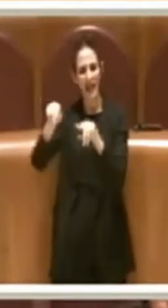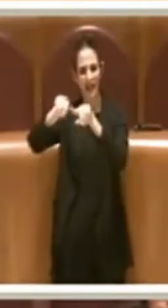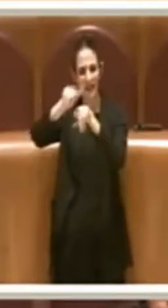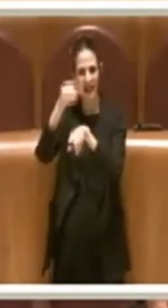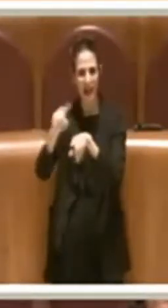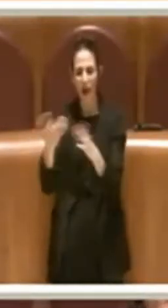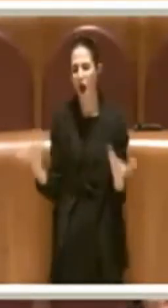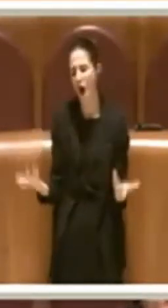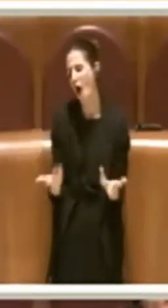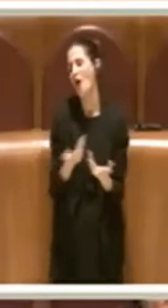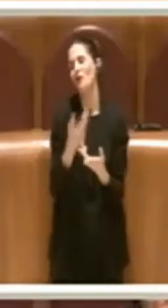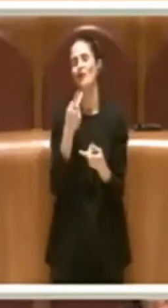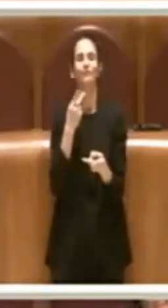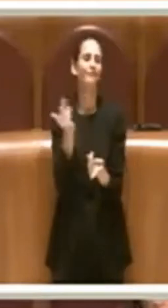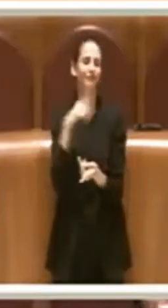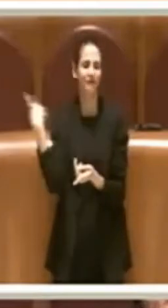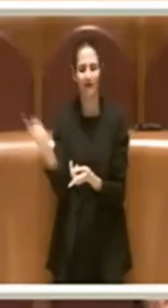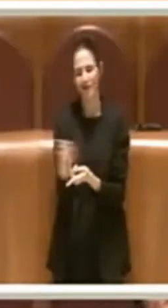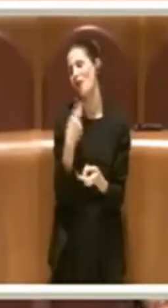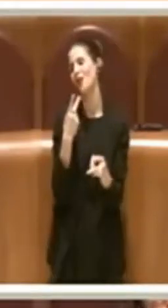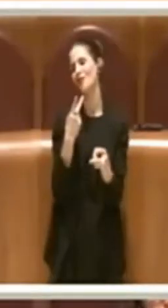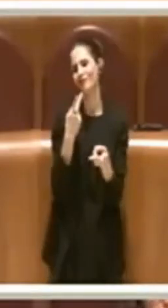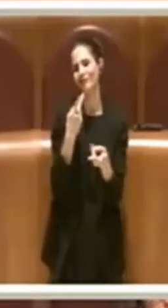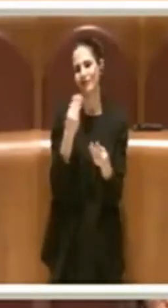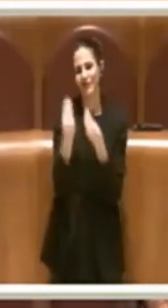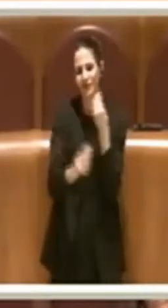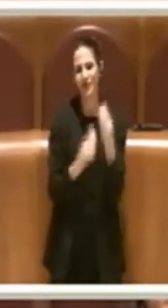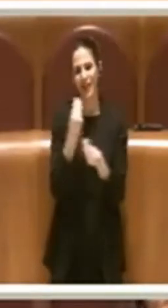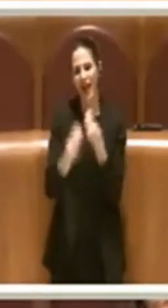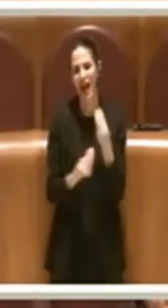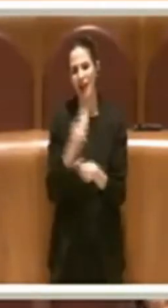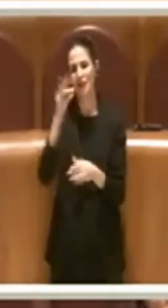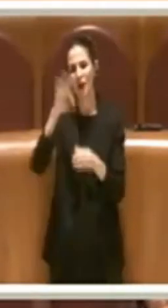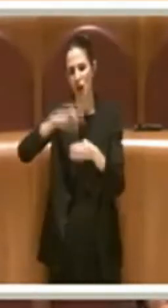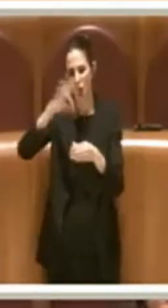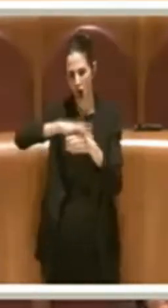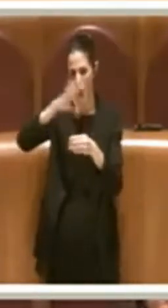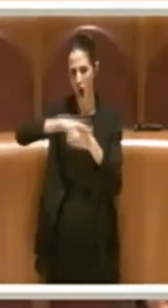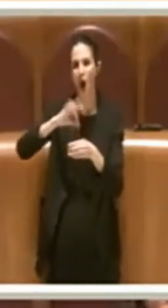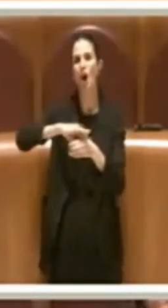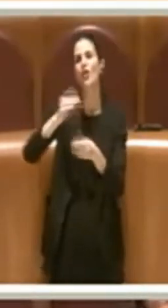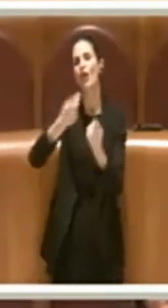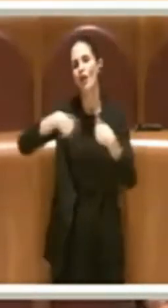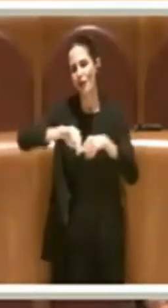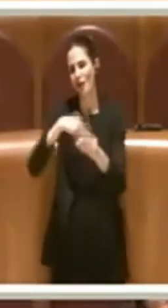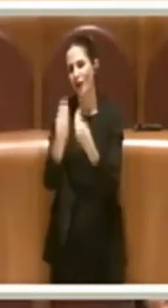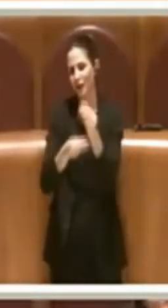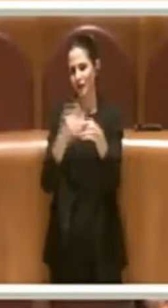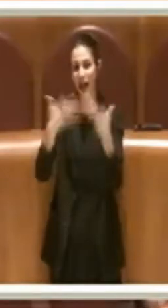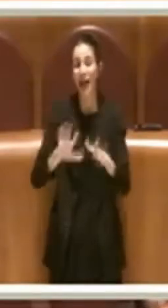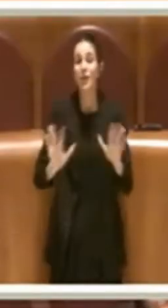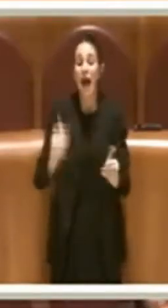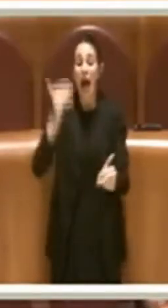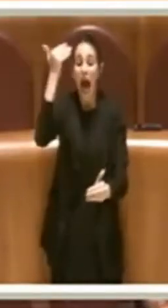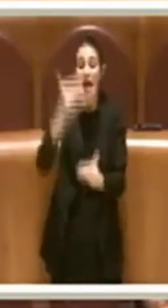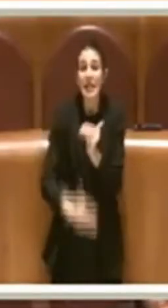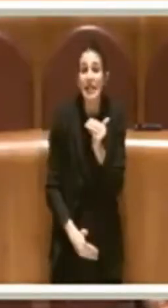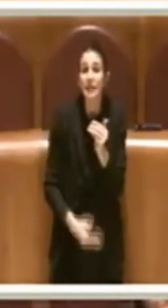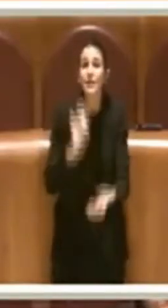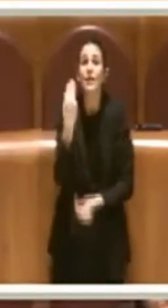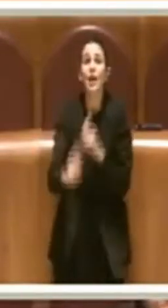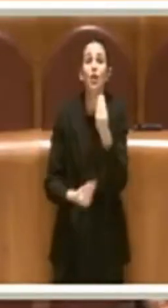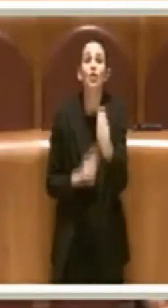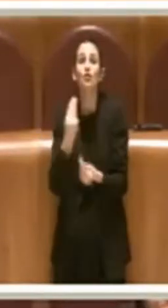numeri all'otto solo per averli magari sognati. però il limite sta proprio lì, nel gioco, se così lo vogliamo